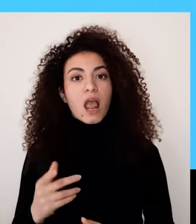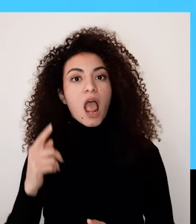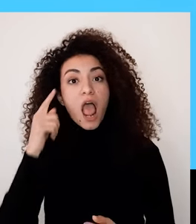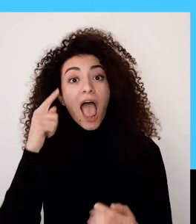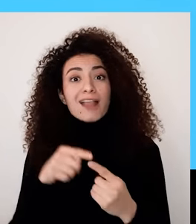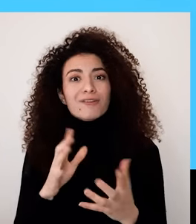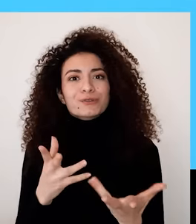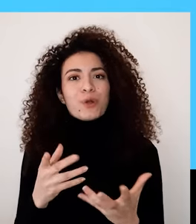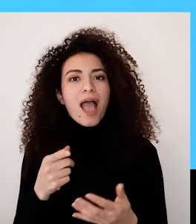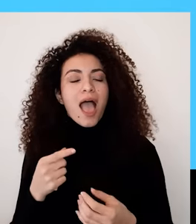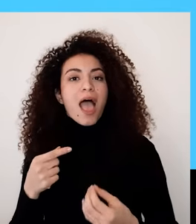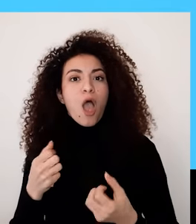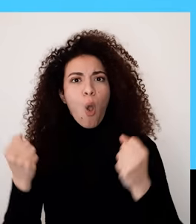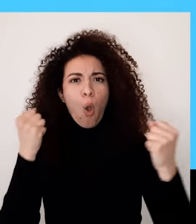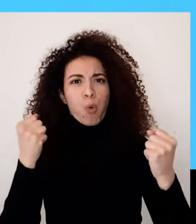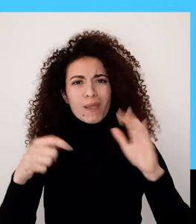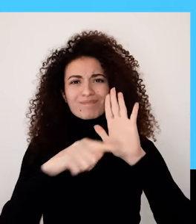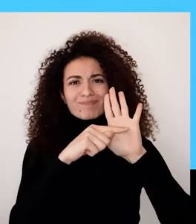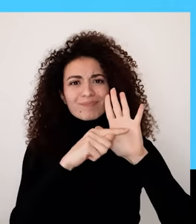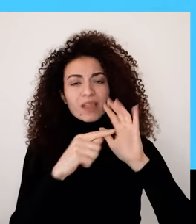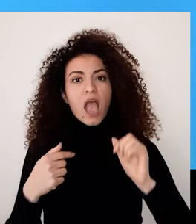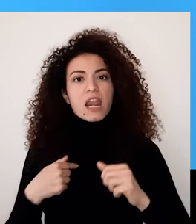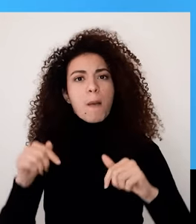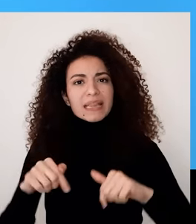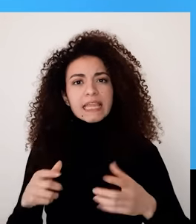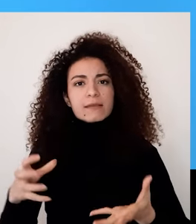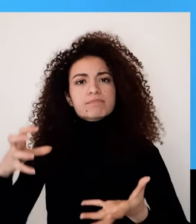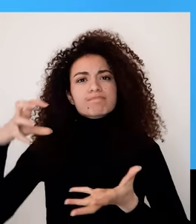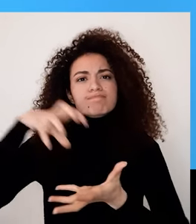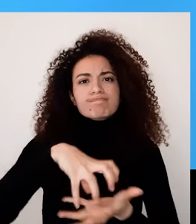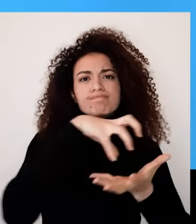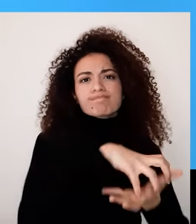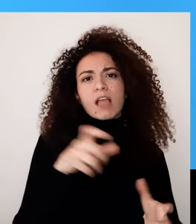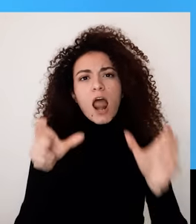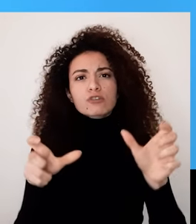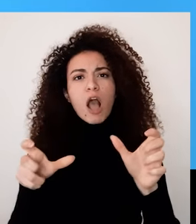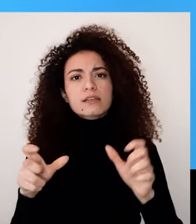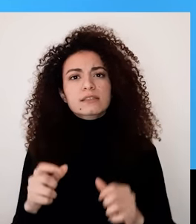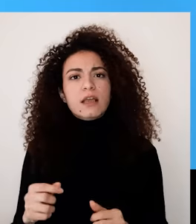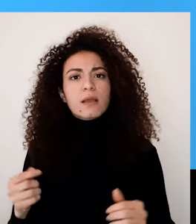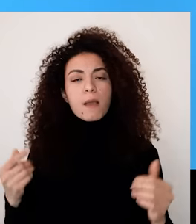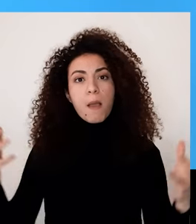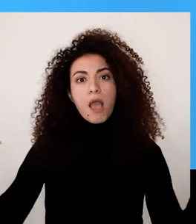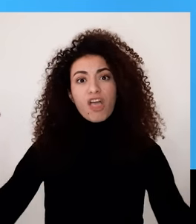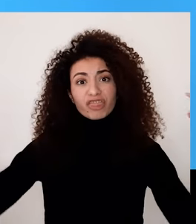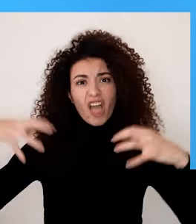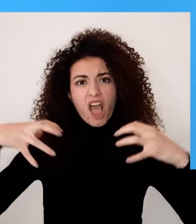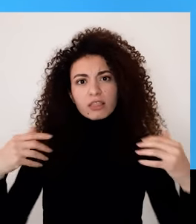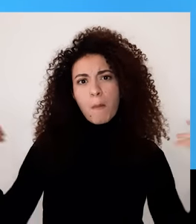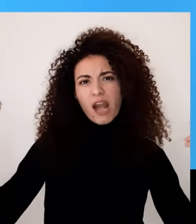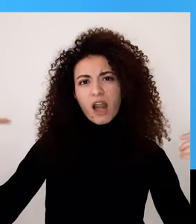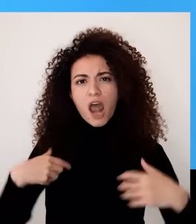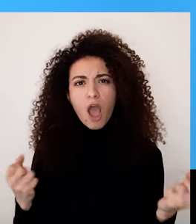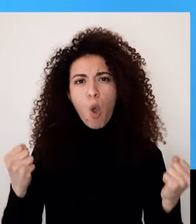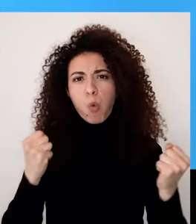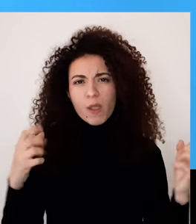للقوة الدافع للقيام بالعمل هو دافع خارجي أي بقو فيه الإنسان فقط بوجود دغوطات خارجية وبيوقف العمل